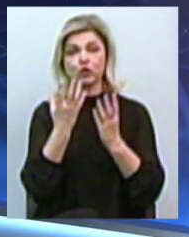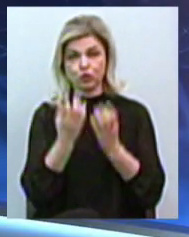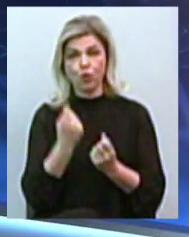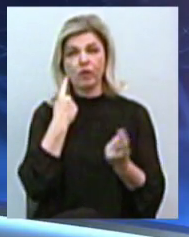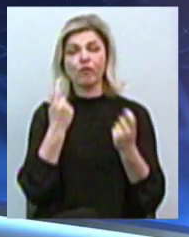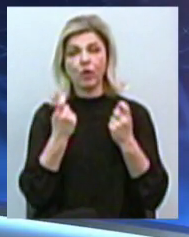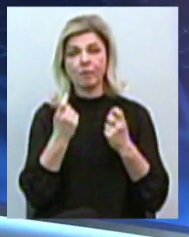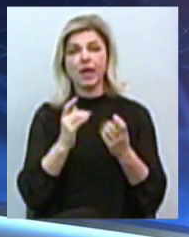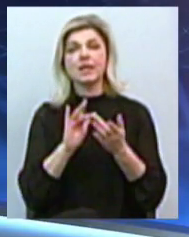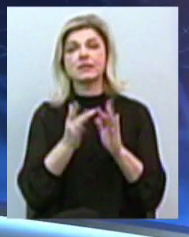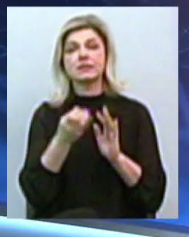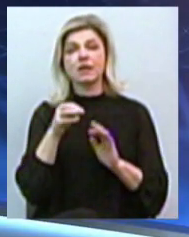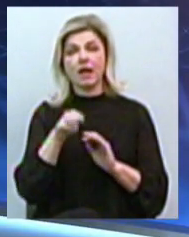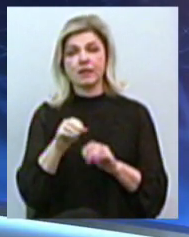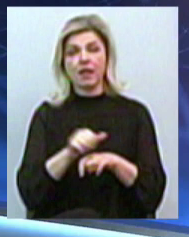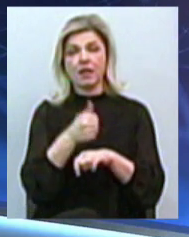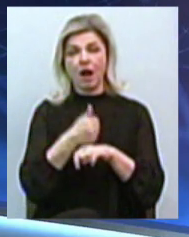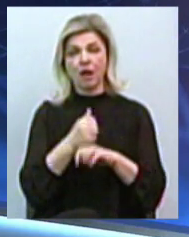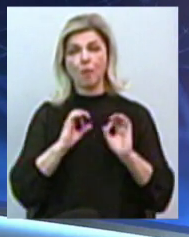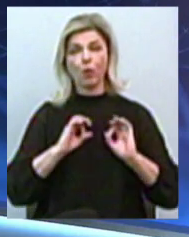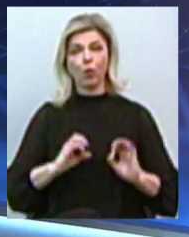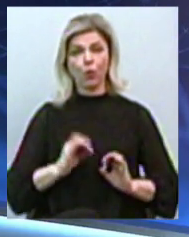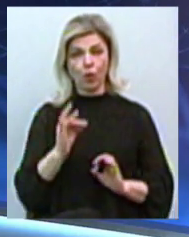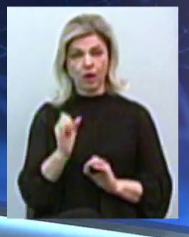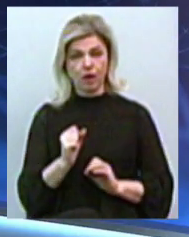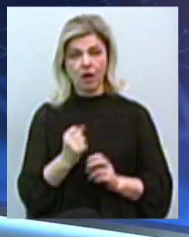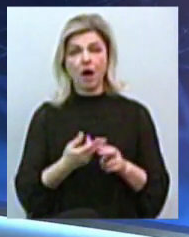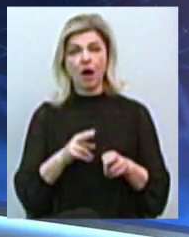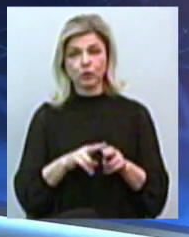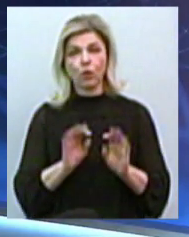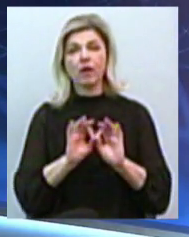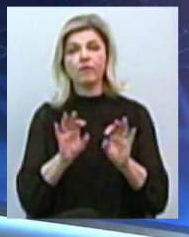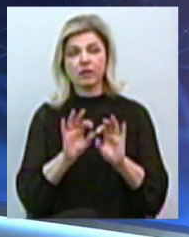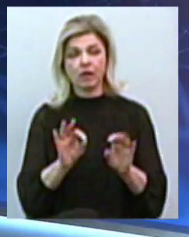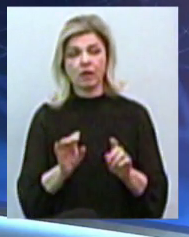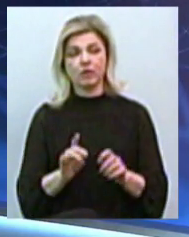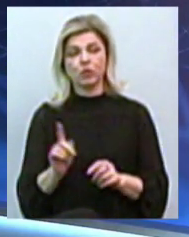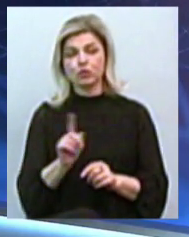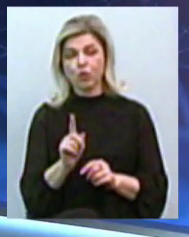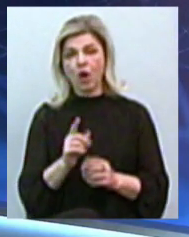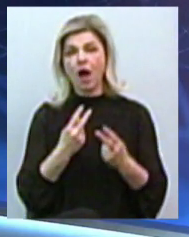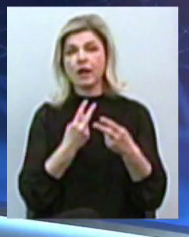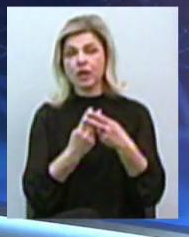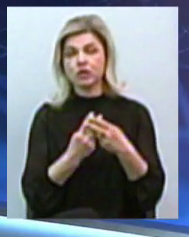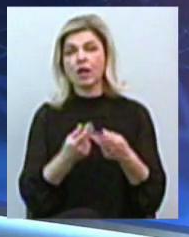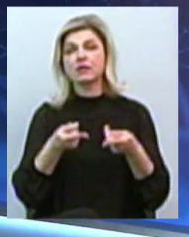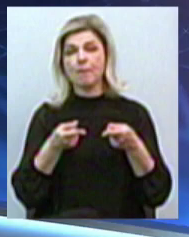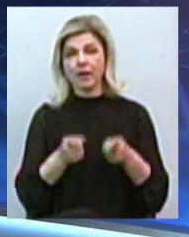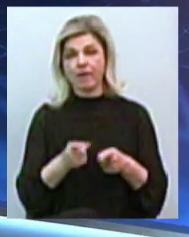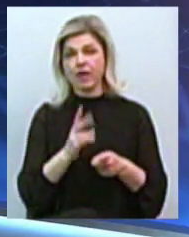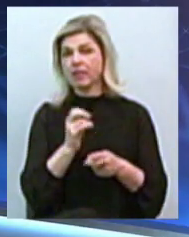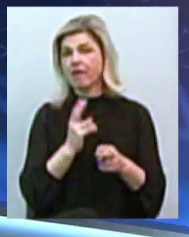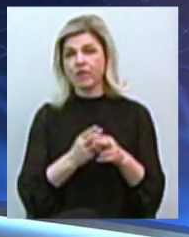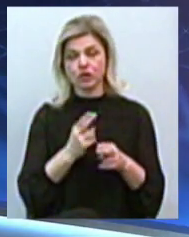на сайті Офісу генерального прокурора, який тлумачиться, роз'яснюється, що арешт насправді не